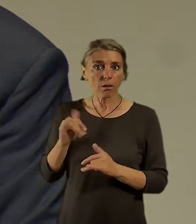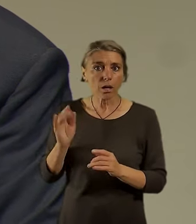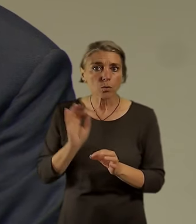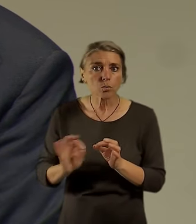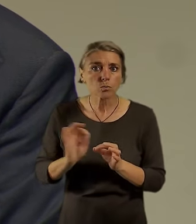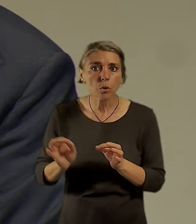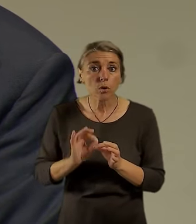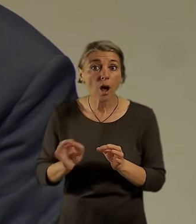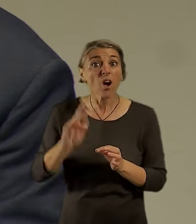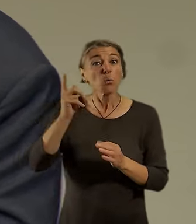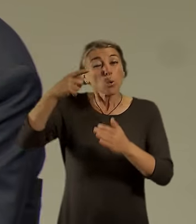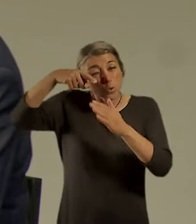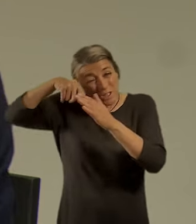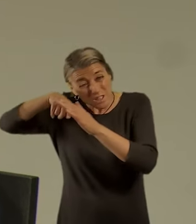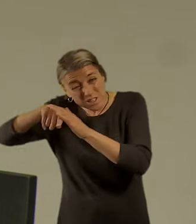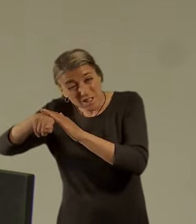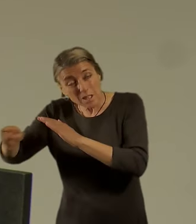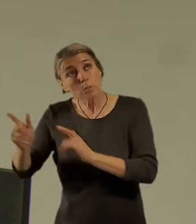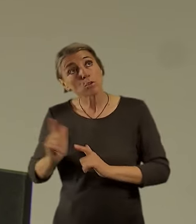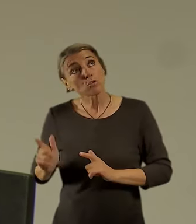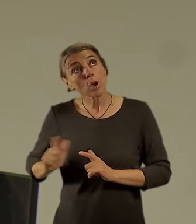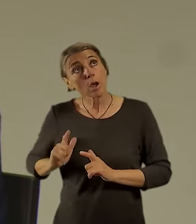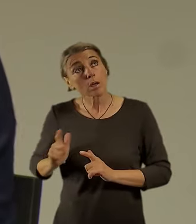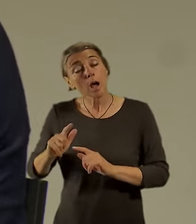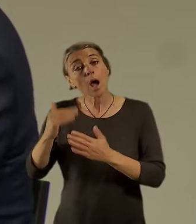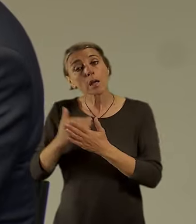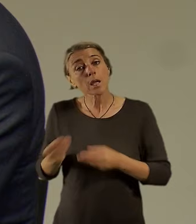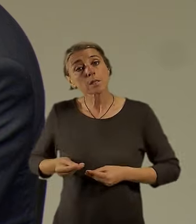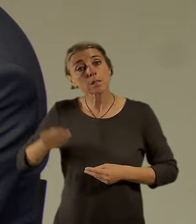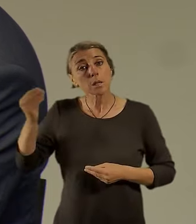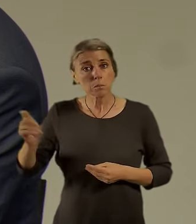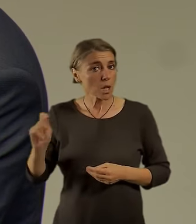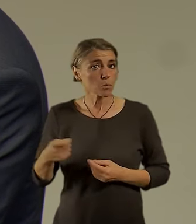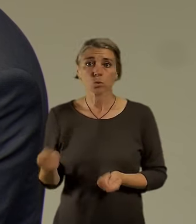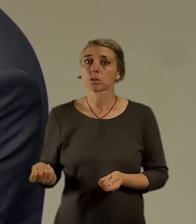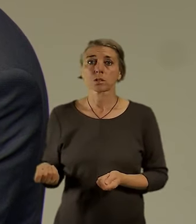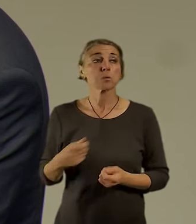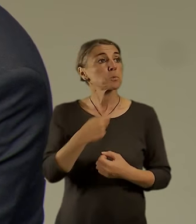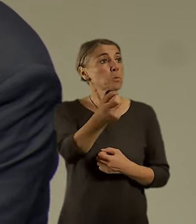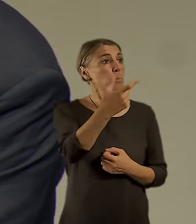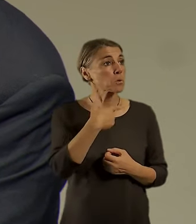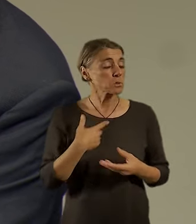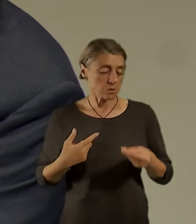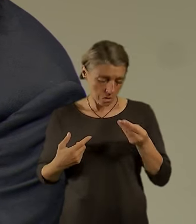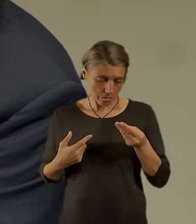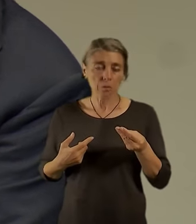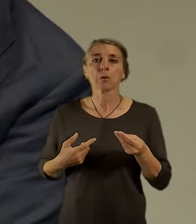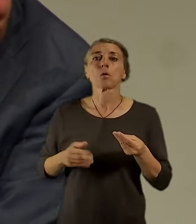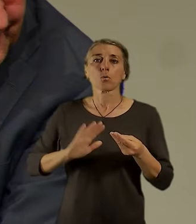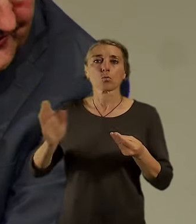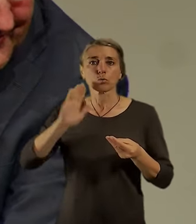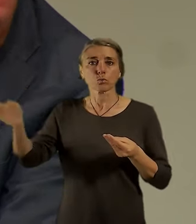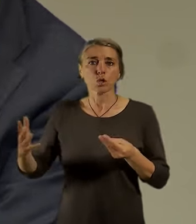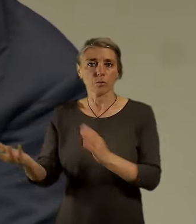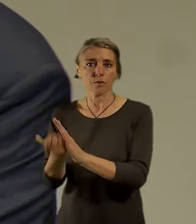čekárně kvůli receptu. Takže tohle je určitě jako cesta. Co jako... Vy jste určitě jaký znalý sci-fi,